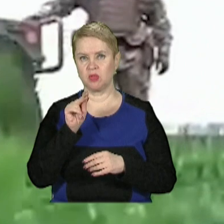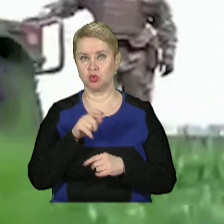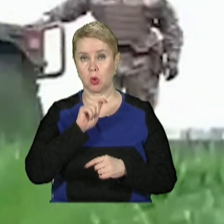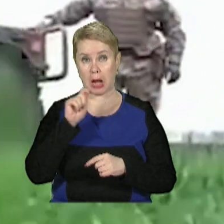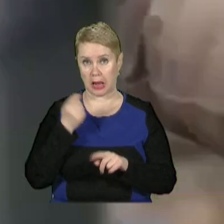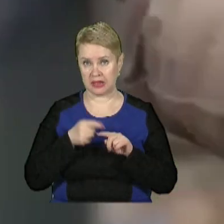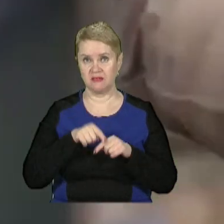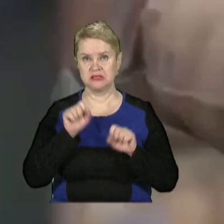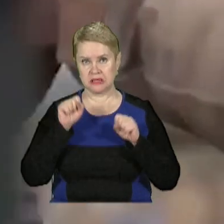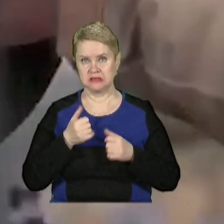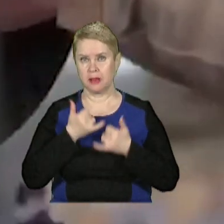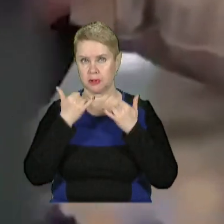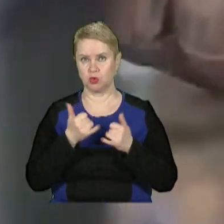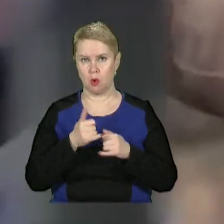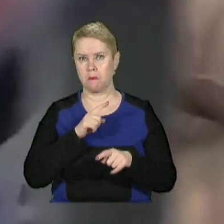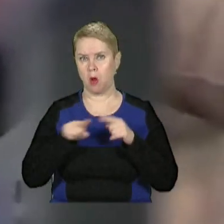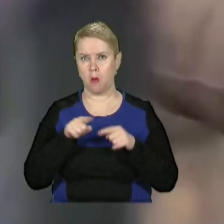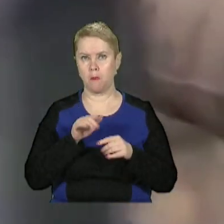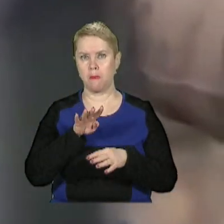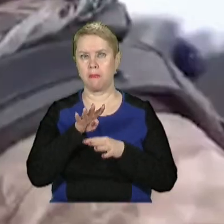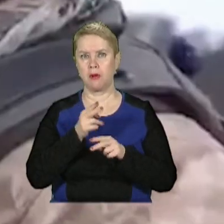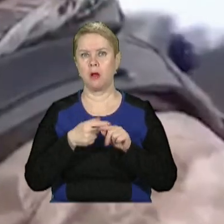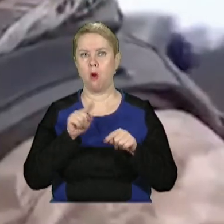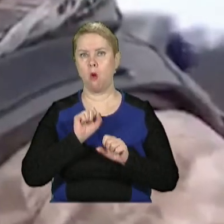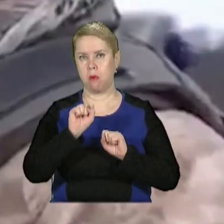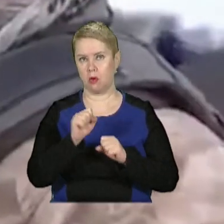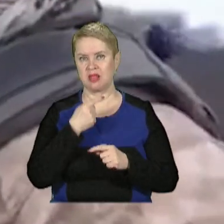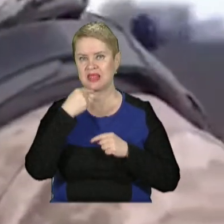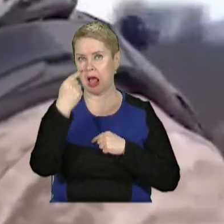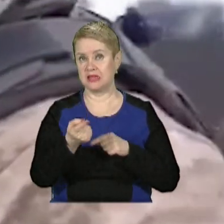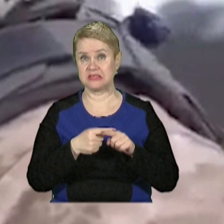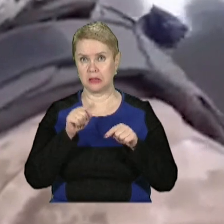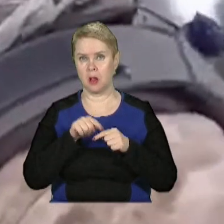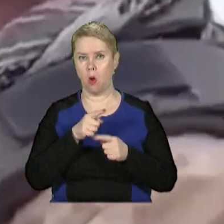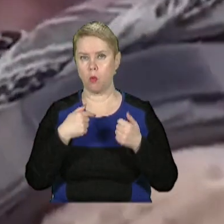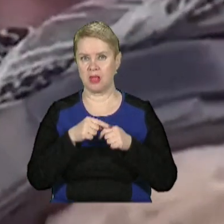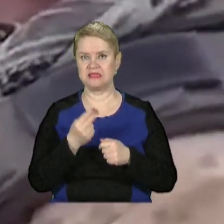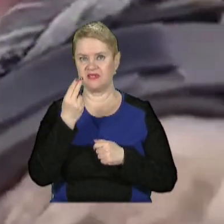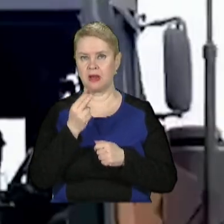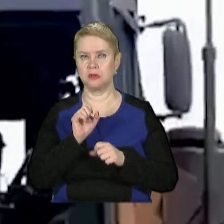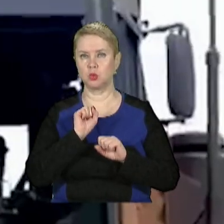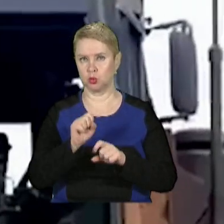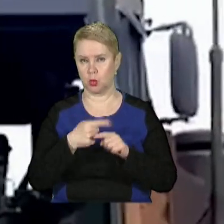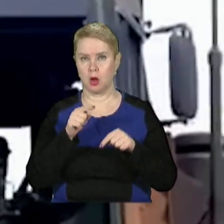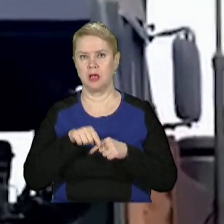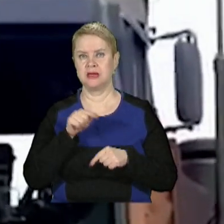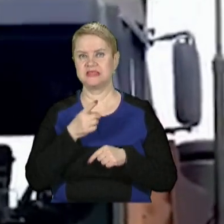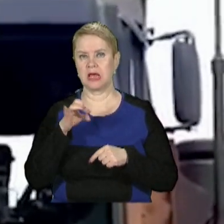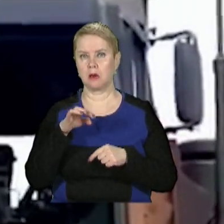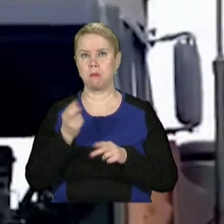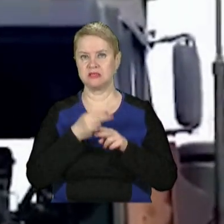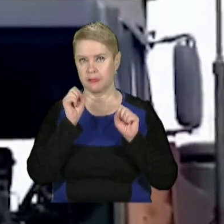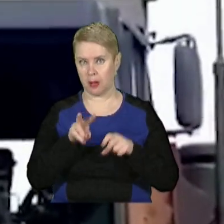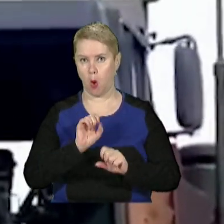країни. Вони здатні забезпечити мобільну протиповітряну оборону малої дальності для об'єктів цивільної інфраструктури, підрозділів сектора